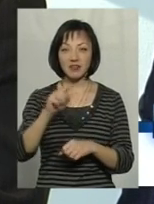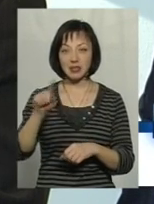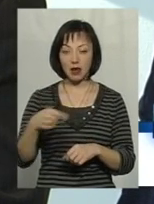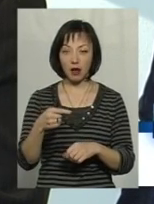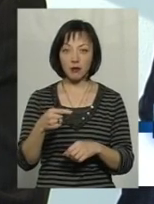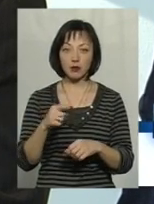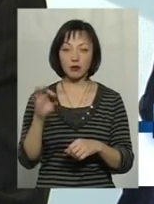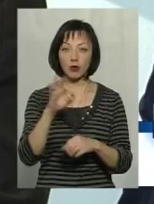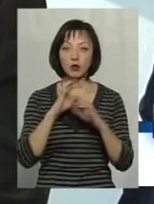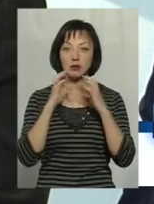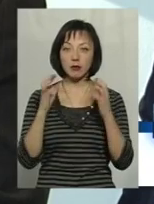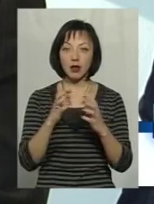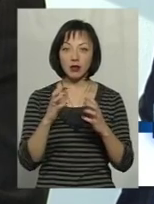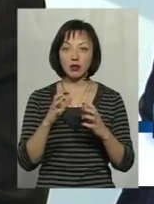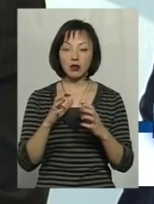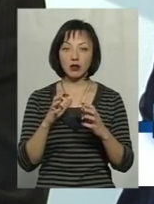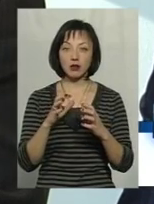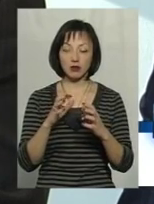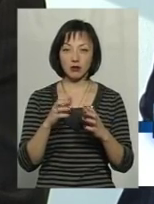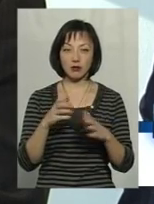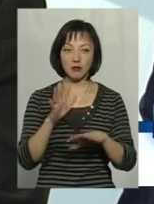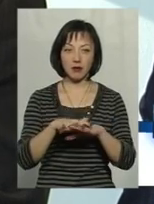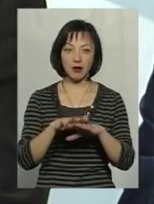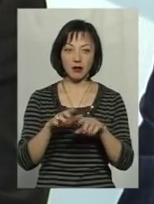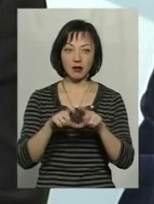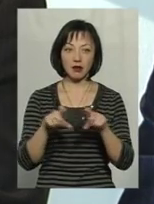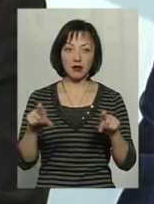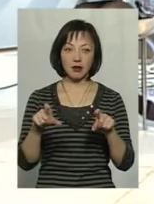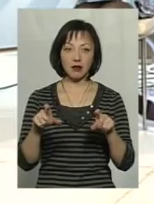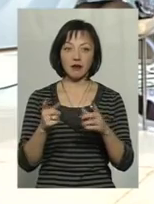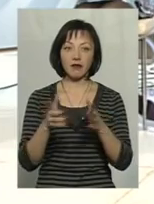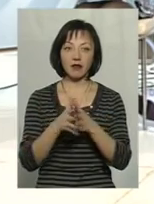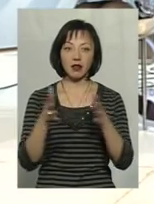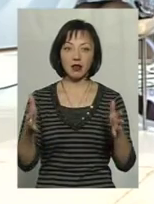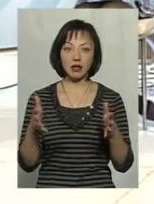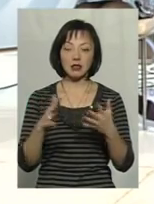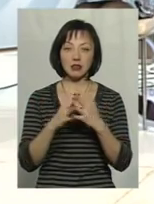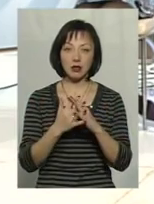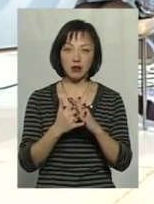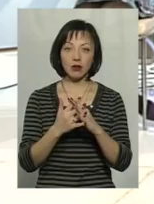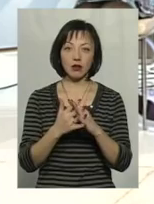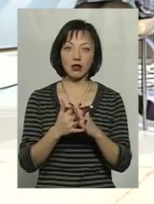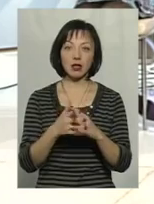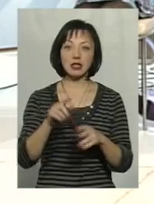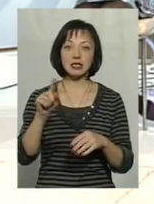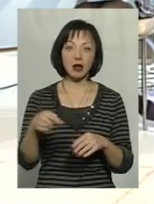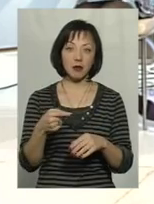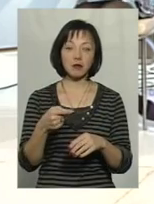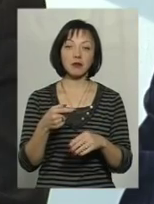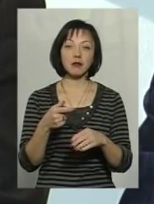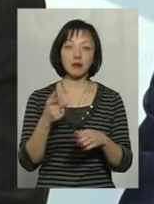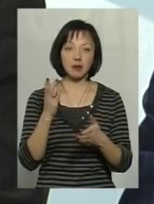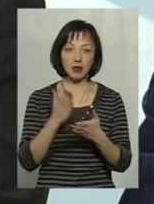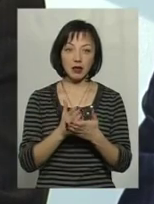де по збереженню Ощадкаси, і в селі Литава, велике село, і відповідно все рівно. Запит проходить, ми підтримуємо,